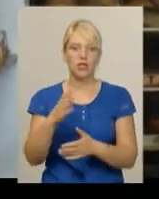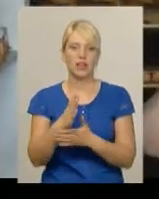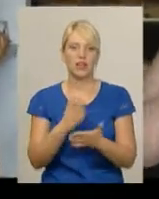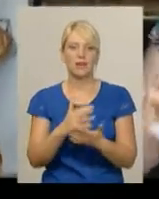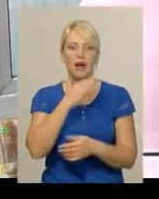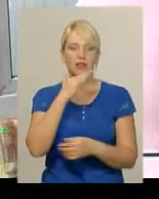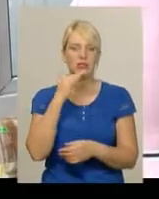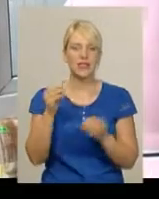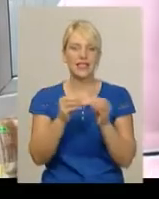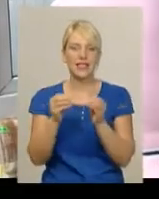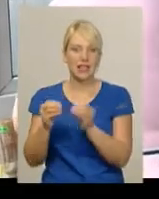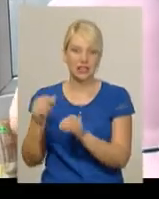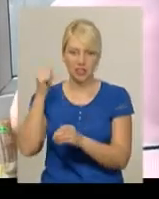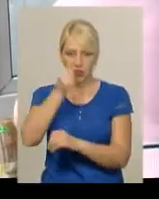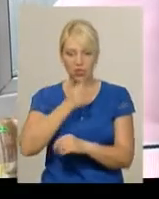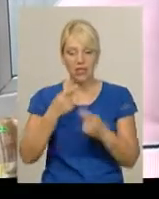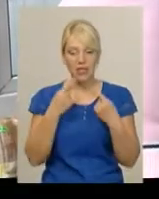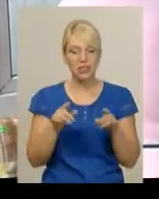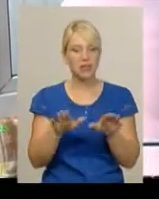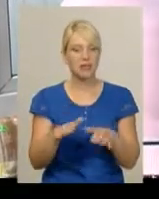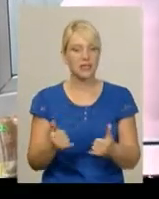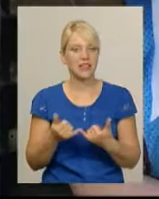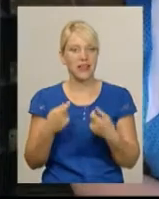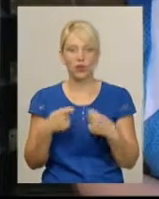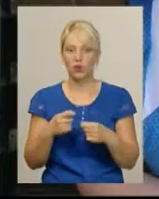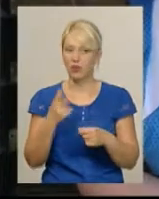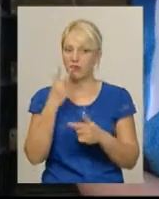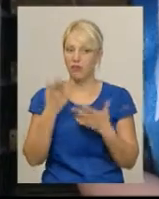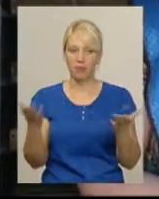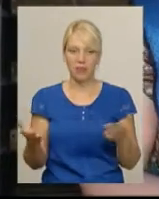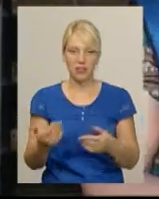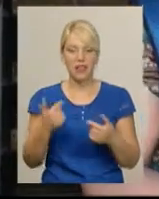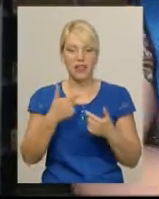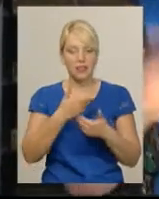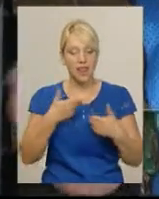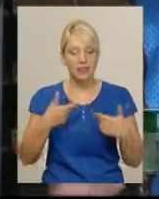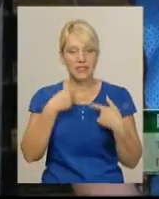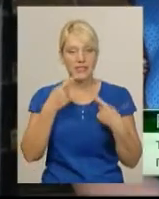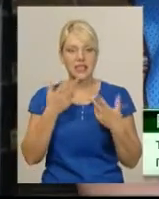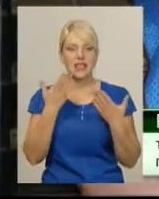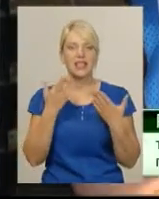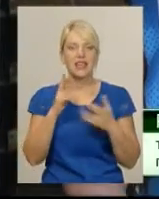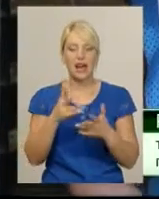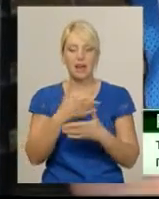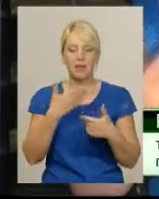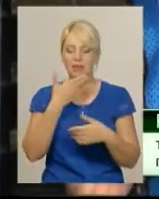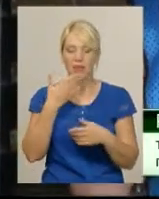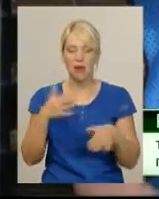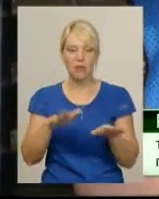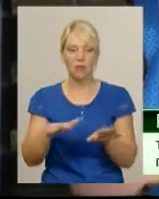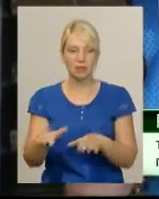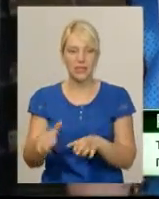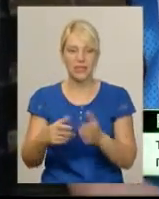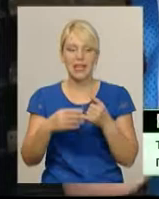років. Іншого місця для торгівлі у Хмельницькому не бачить. Нам сказали, що ми не маємо місця, земля